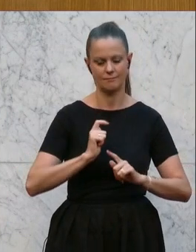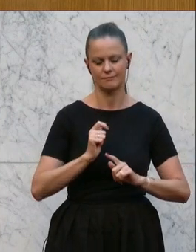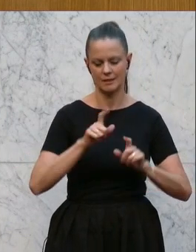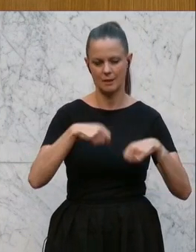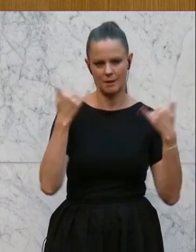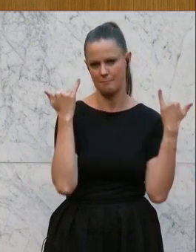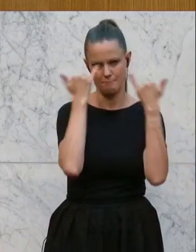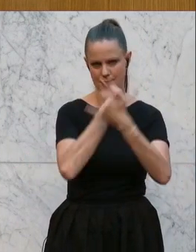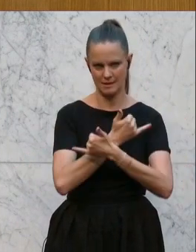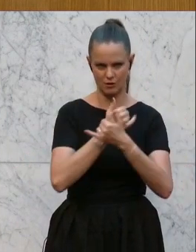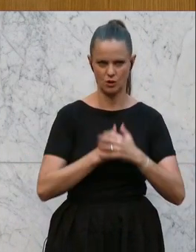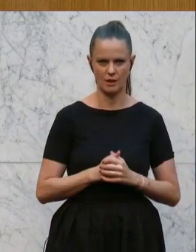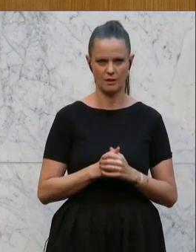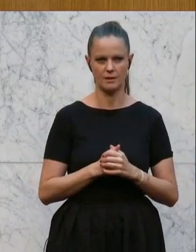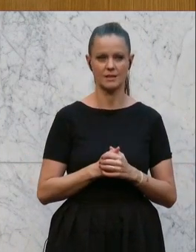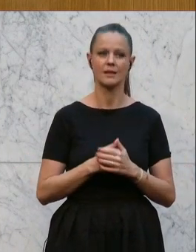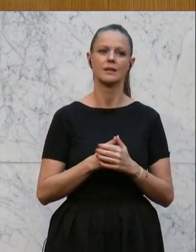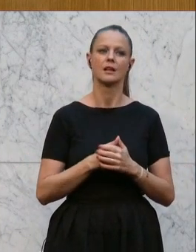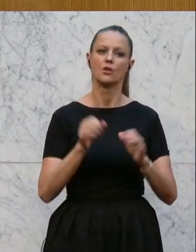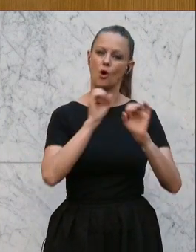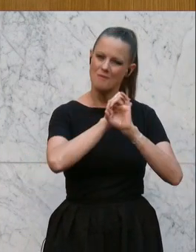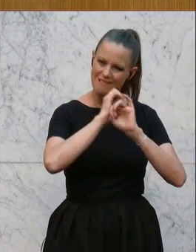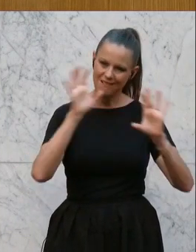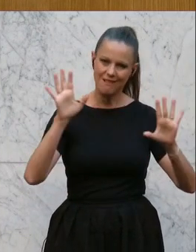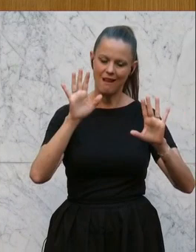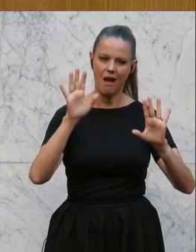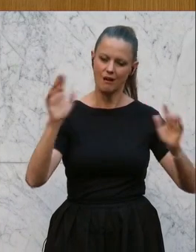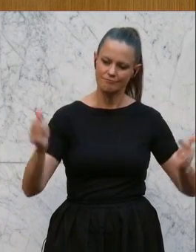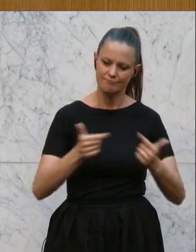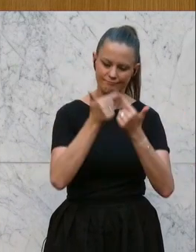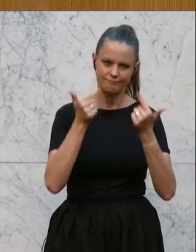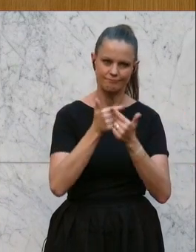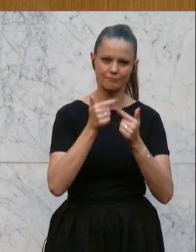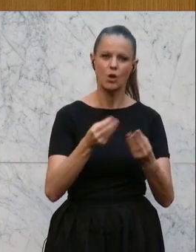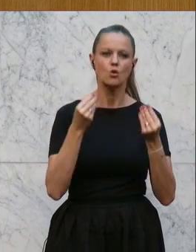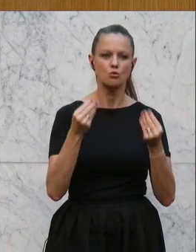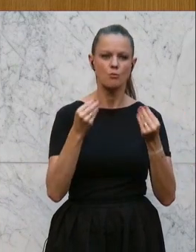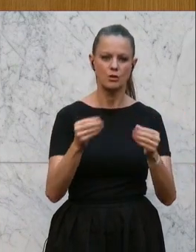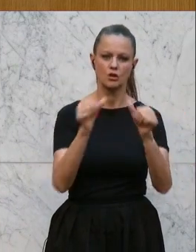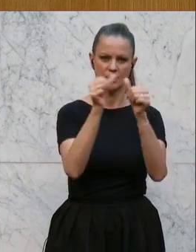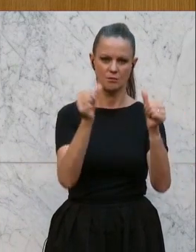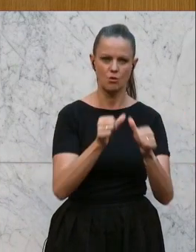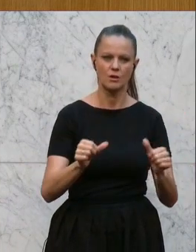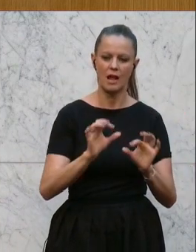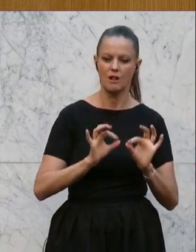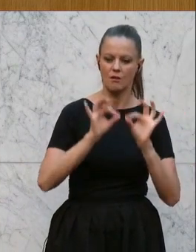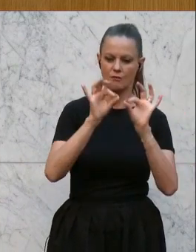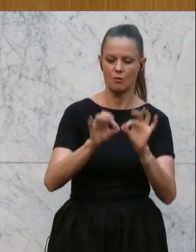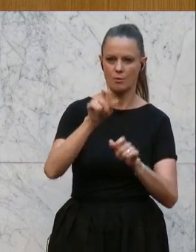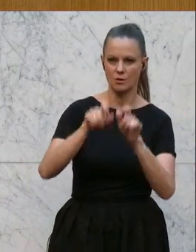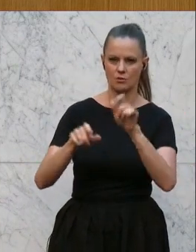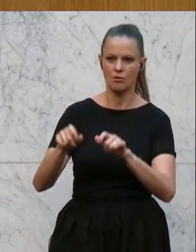gibt. Ich darf deshalb noch einmal ganz klar festhalten, das klassische Modell für Personen mit Lehre und